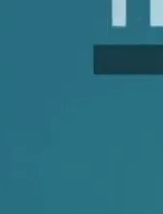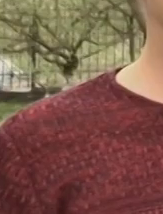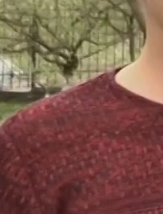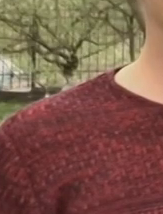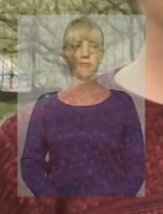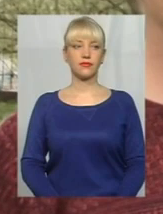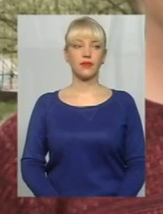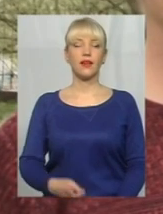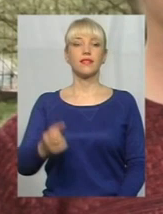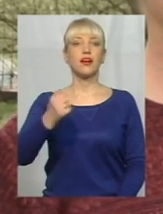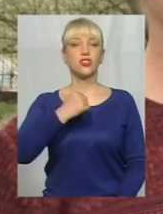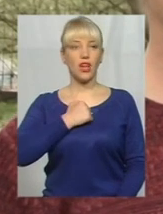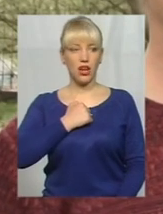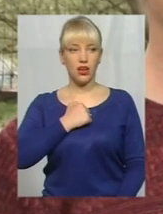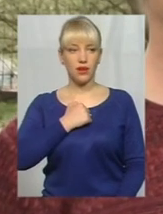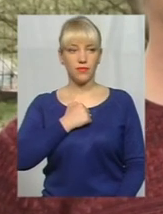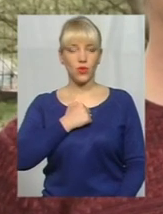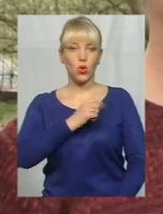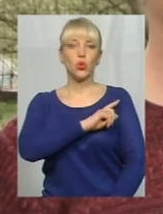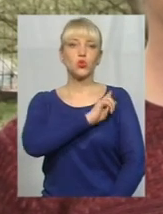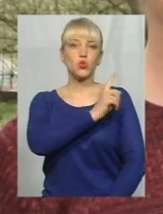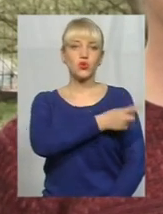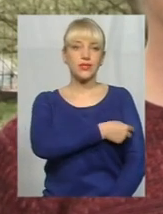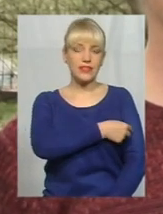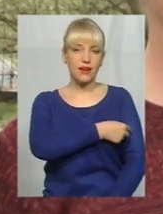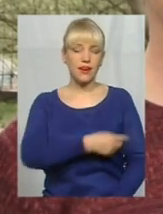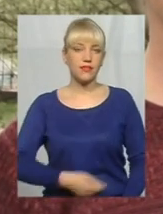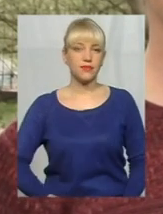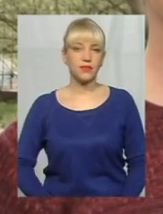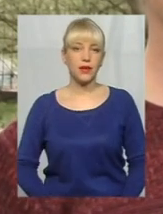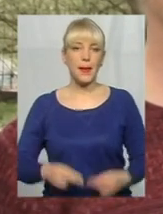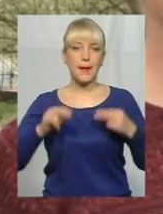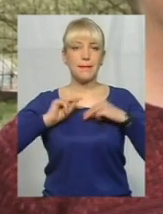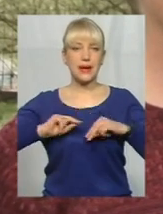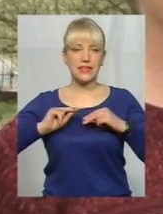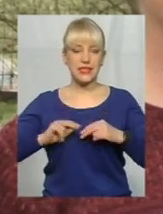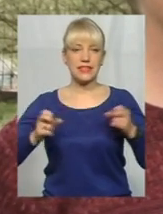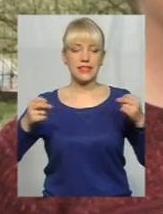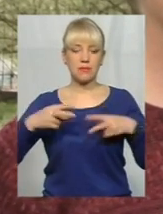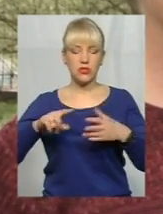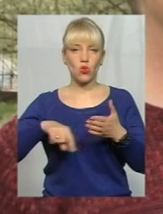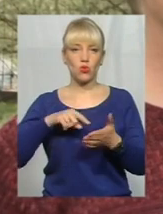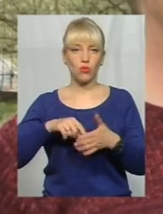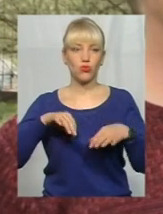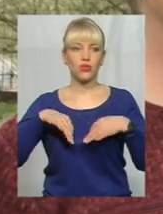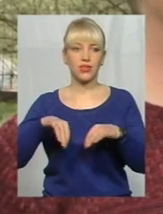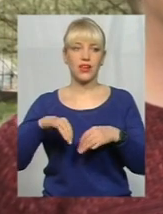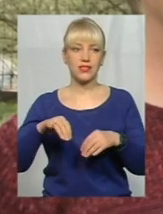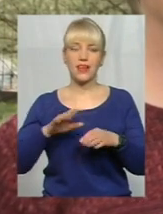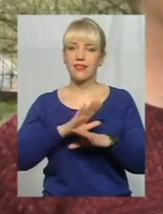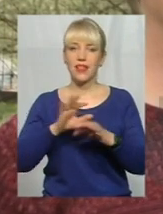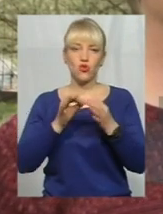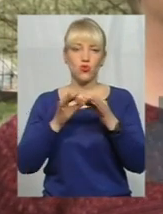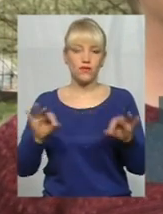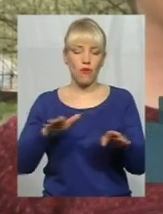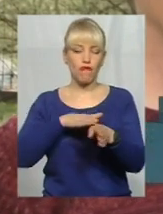На жаль, зусилля працівників спецкомунтранса не дозволяють в